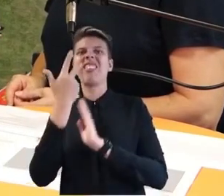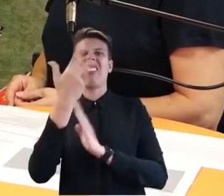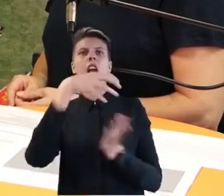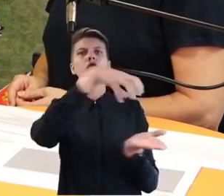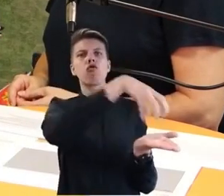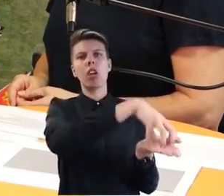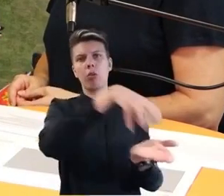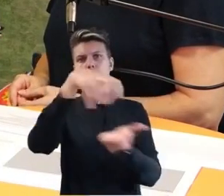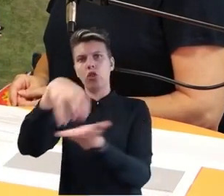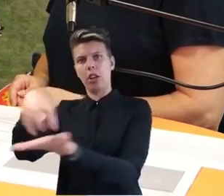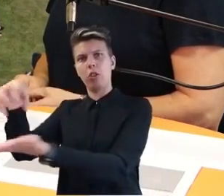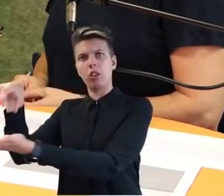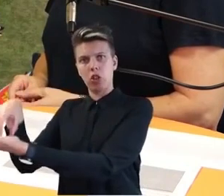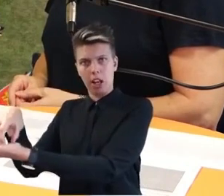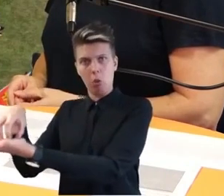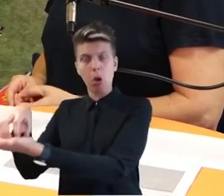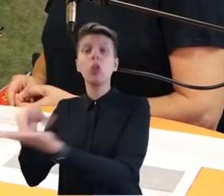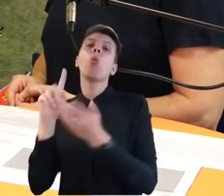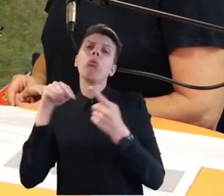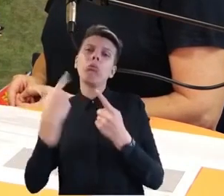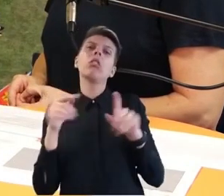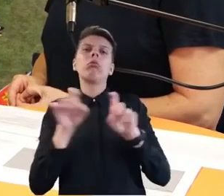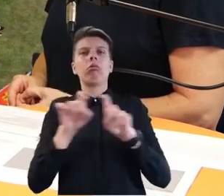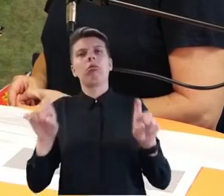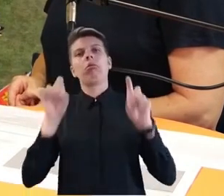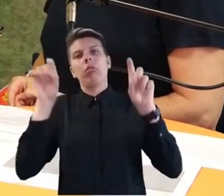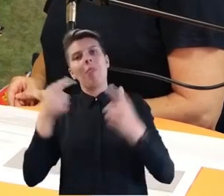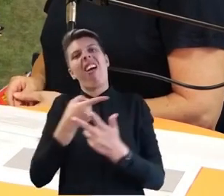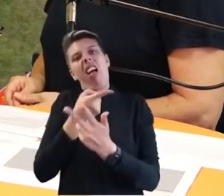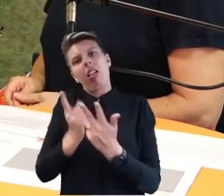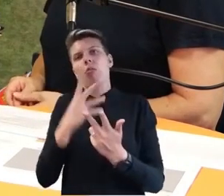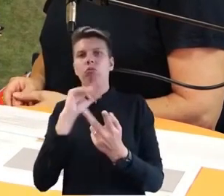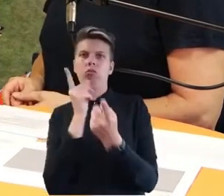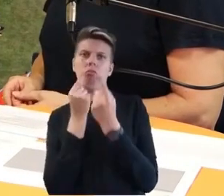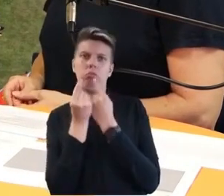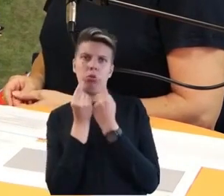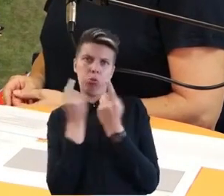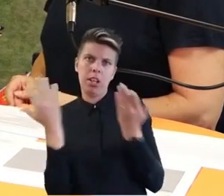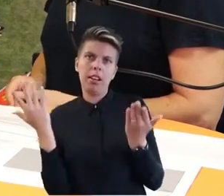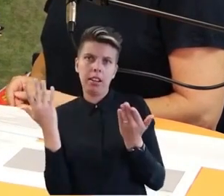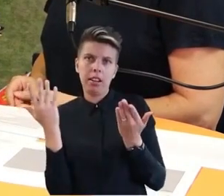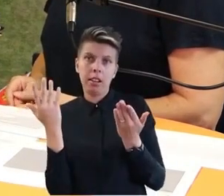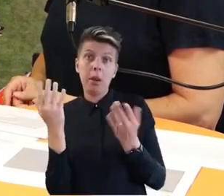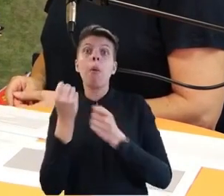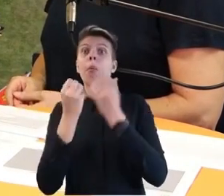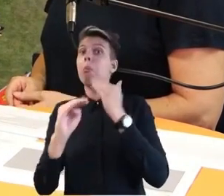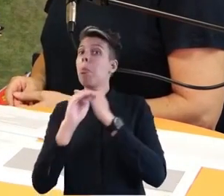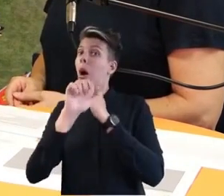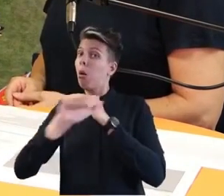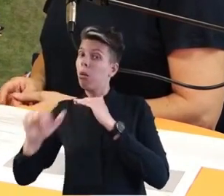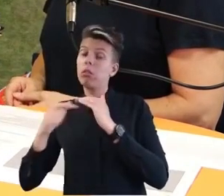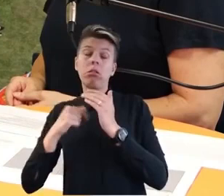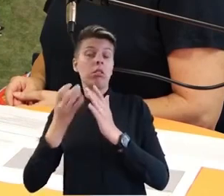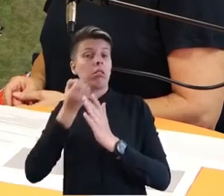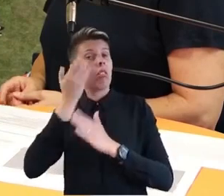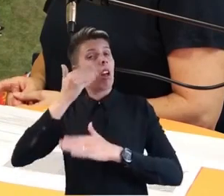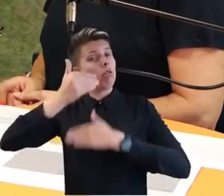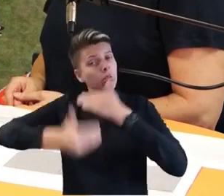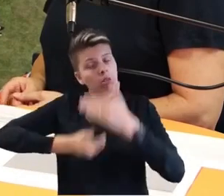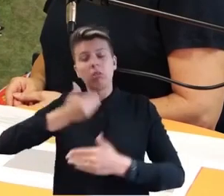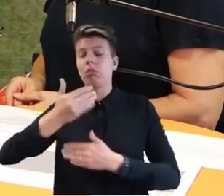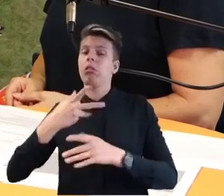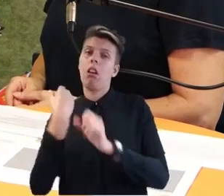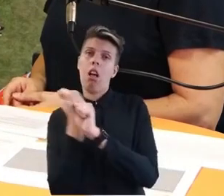die wir jeden Tag diese Themen drehen. Und wie gesagt, ein paar Kollegen von uns sind hier rund um die Uhr tätig und